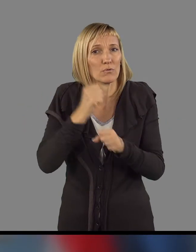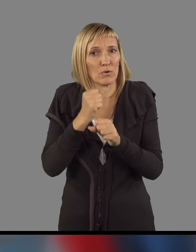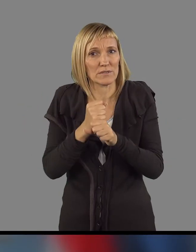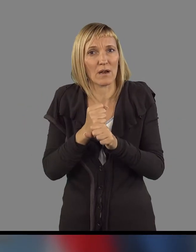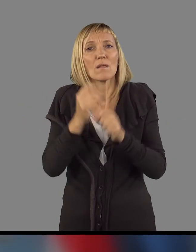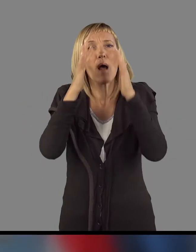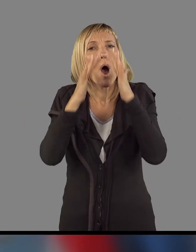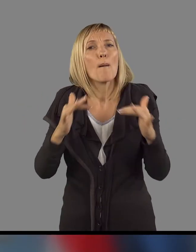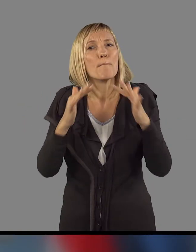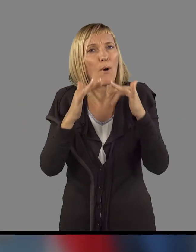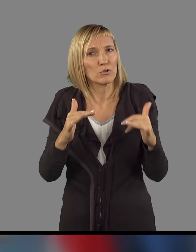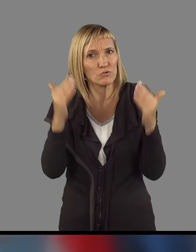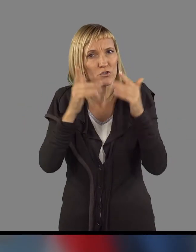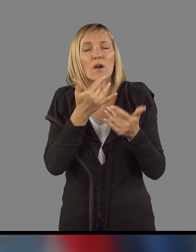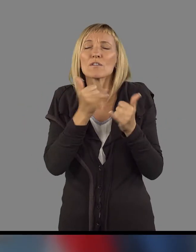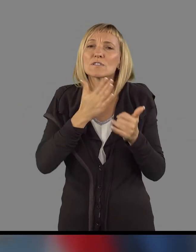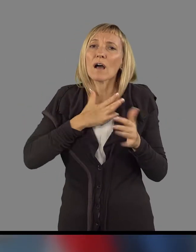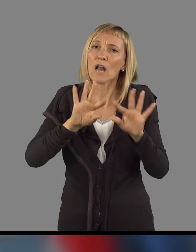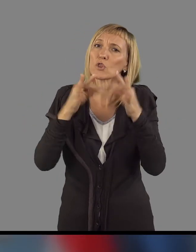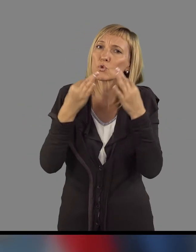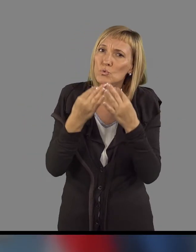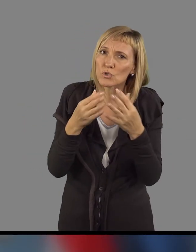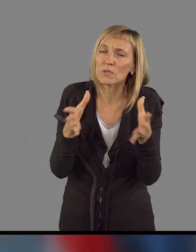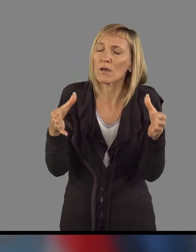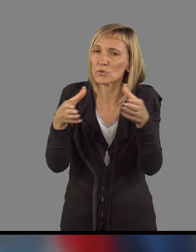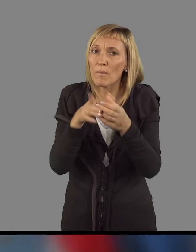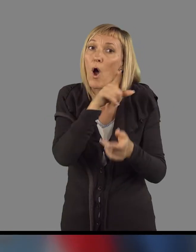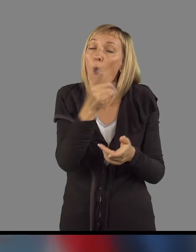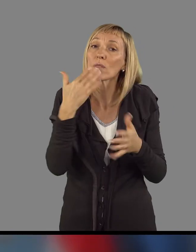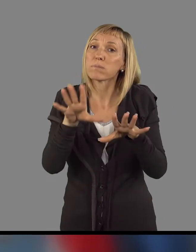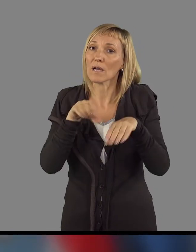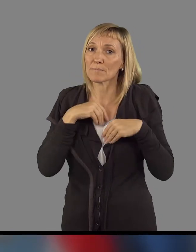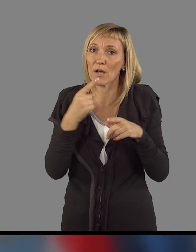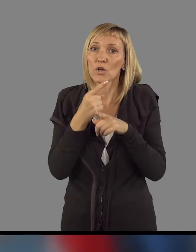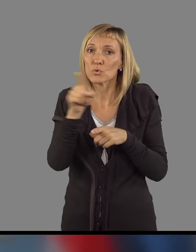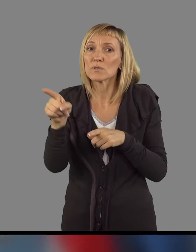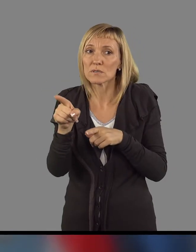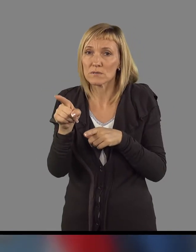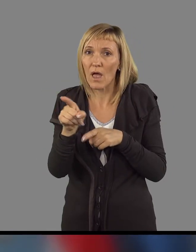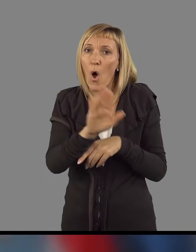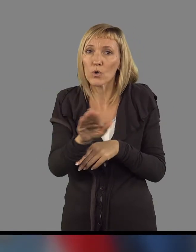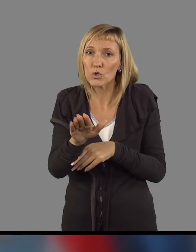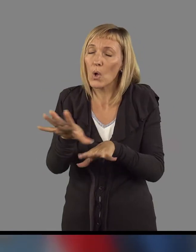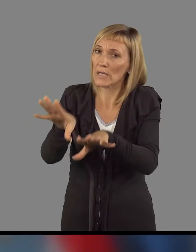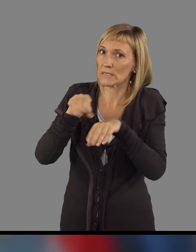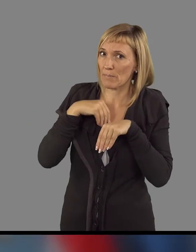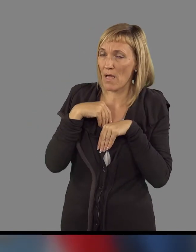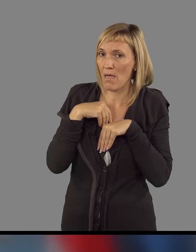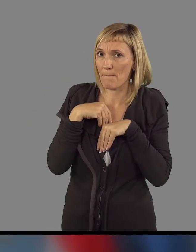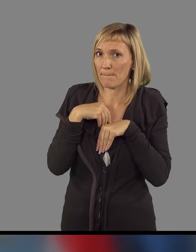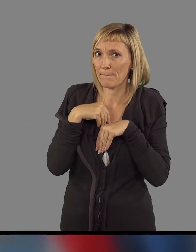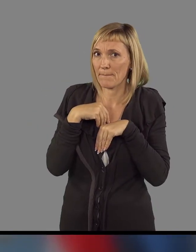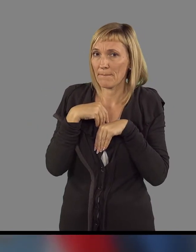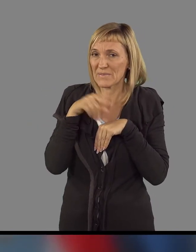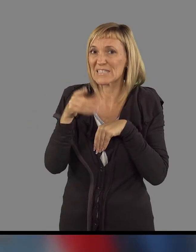božični večer, ko je vsakrat z družino, je ona sprejela tudi te oškodovane otroke. Tako da